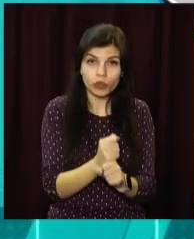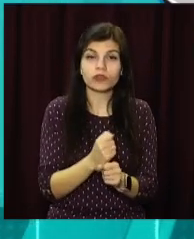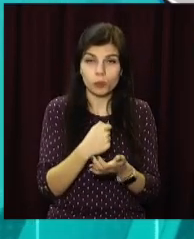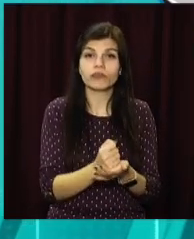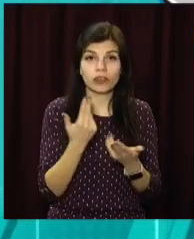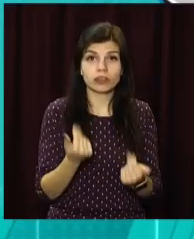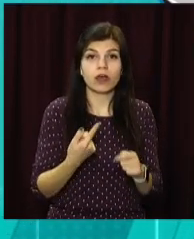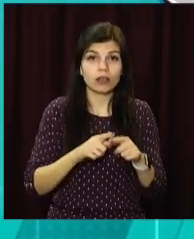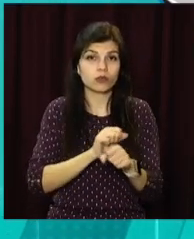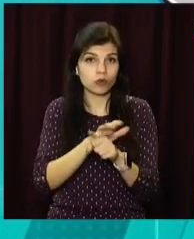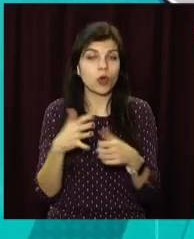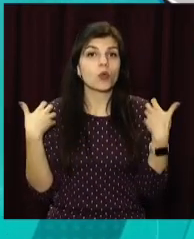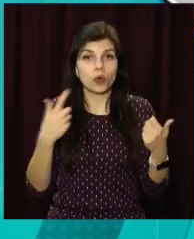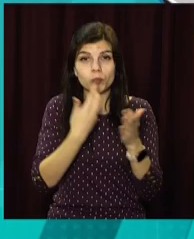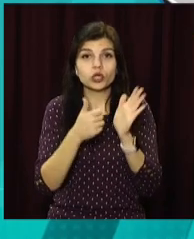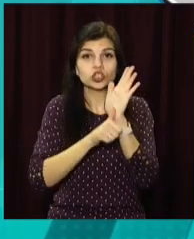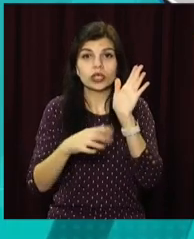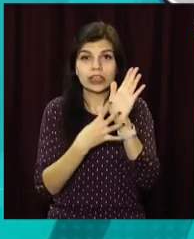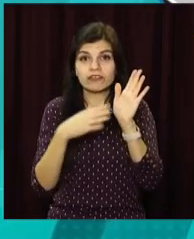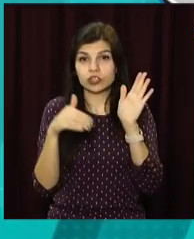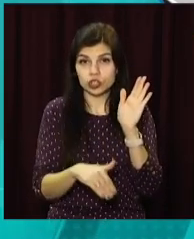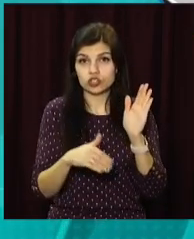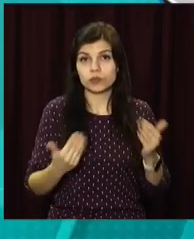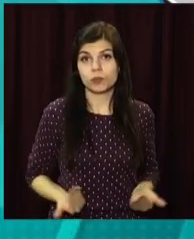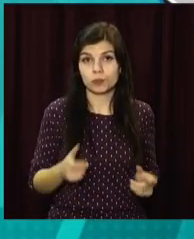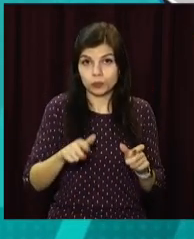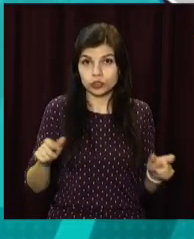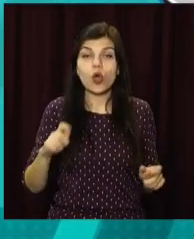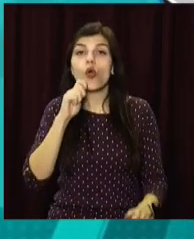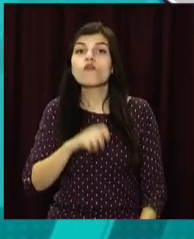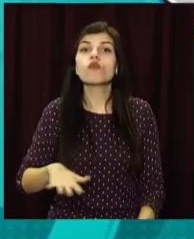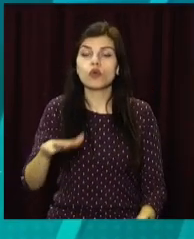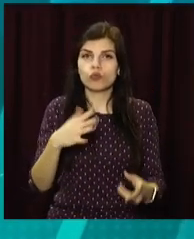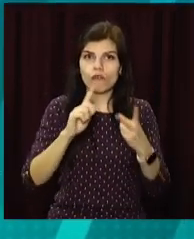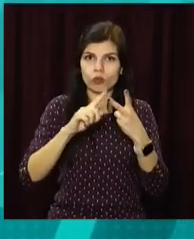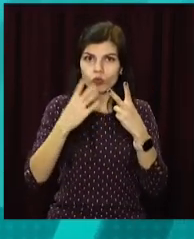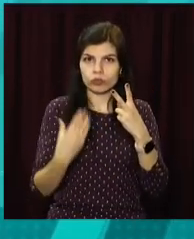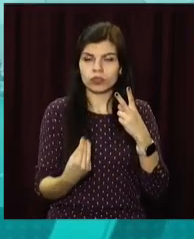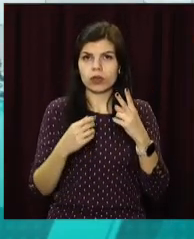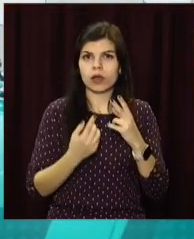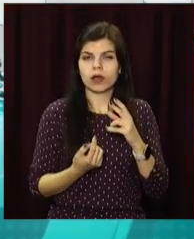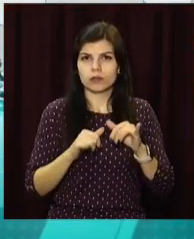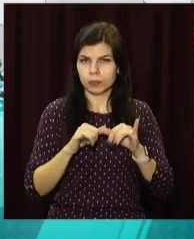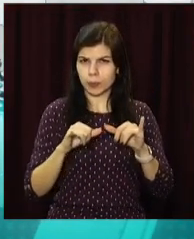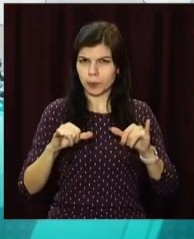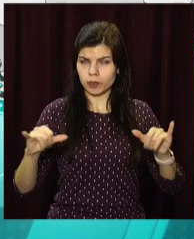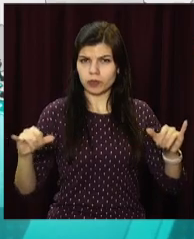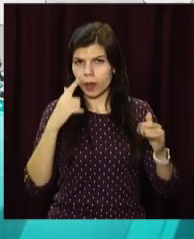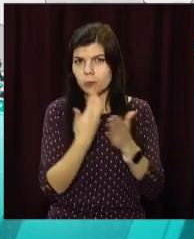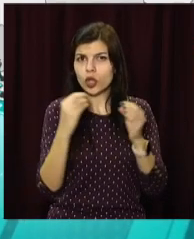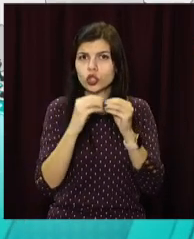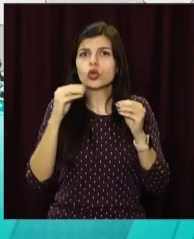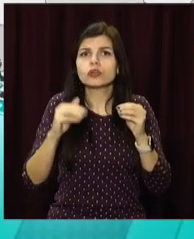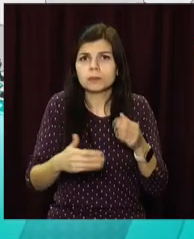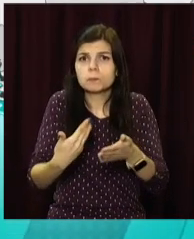ковід-19. Одужали майже 69 тисяч мешканців. В Україні ж другий день поспіль ріст кількості ковід-хворих понад 10